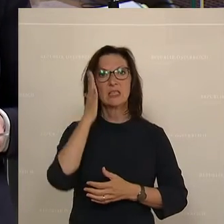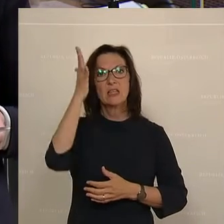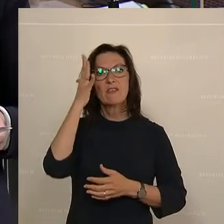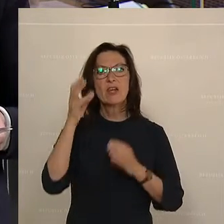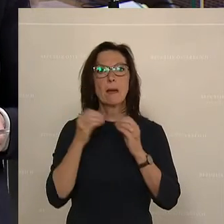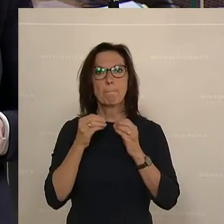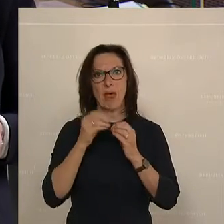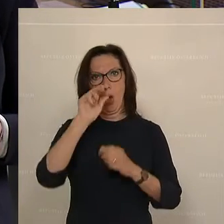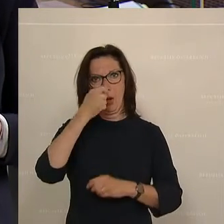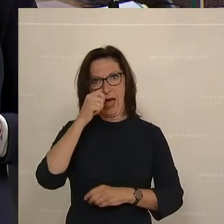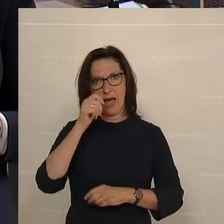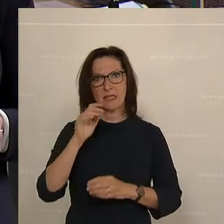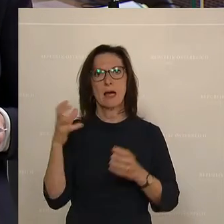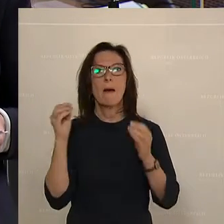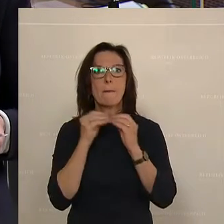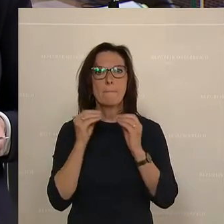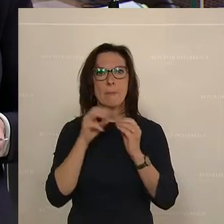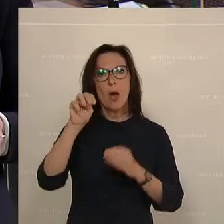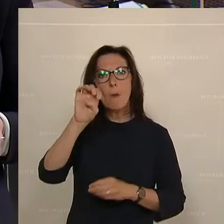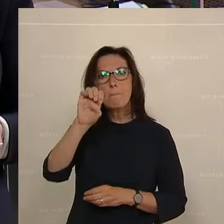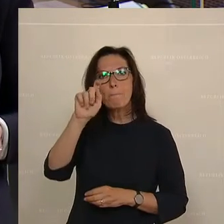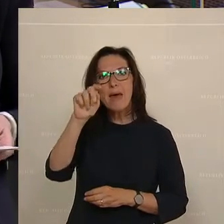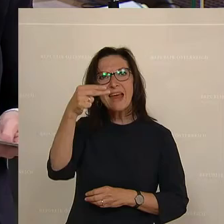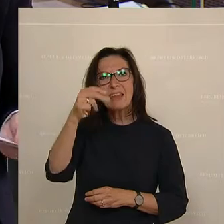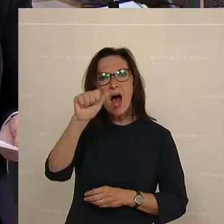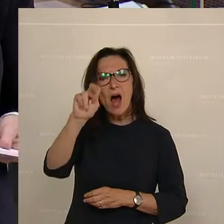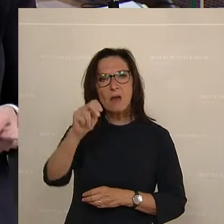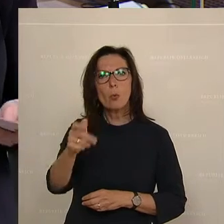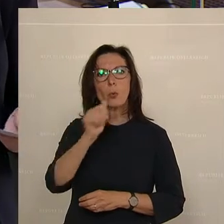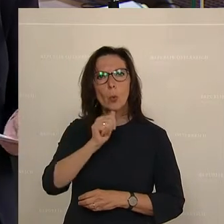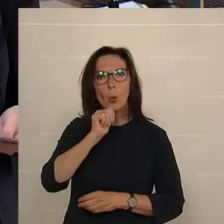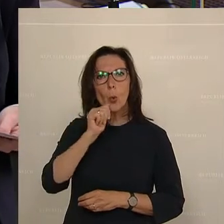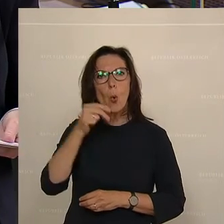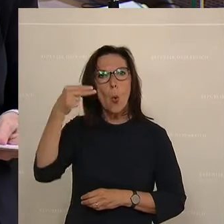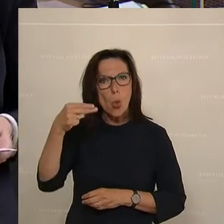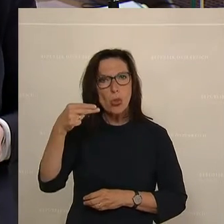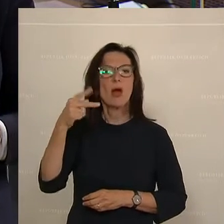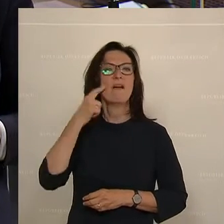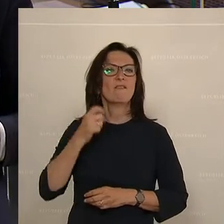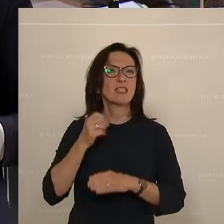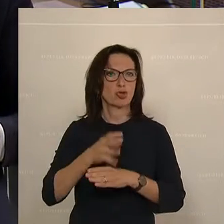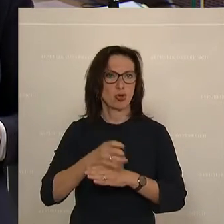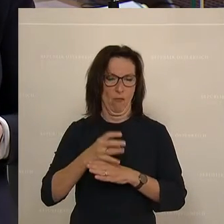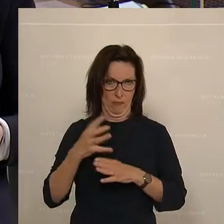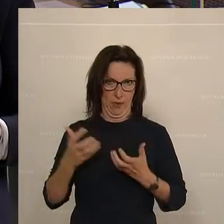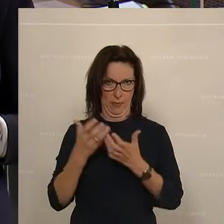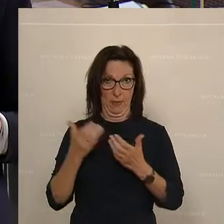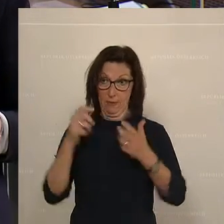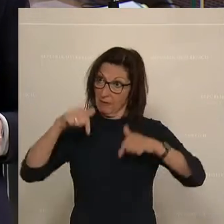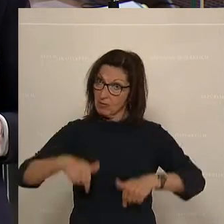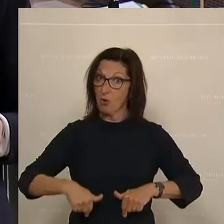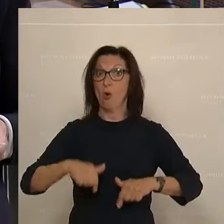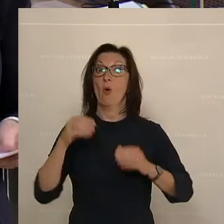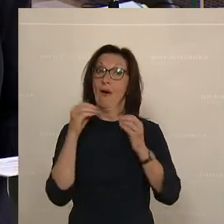Biogas, Biomethan und grünem Wasserstoff massiv ausbauen. Und wir müssen auch, Sie wissen, wir produzieren in Österreich auch Erdgas, wir müssen